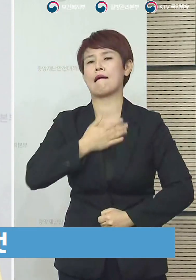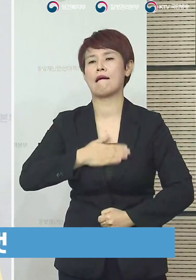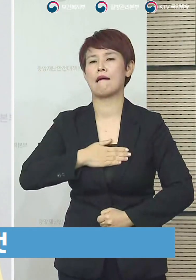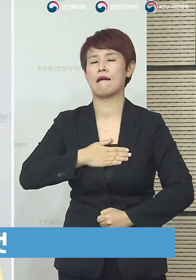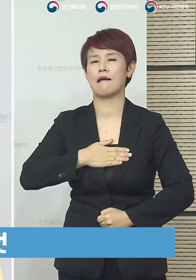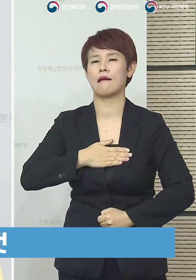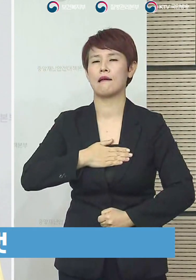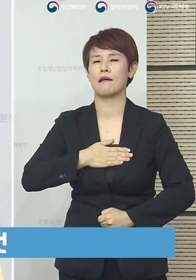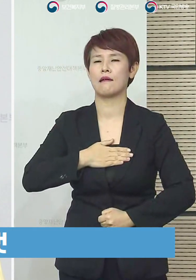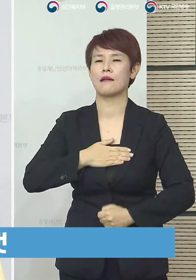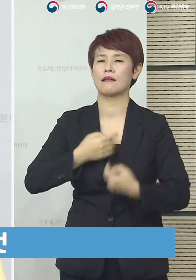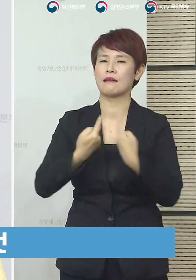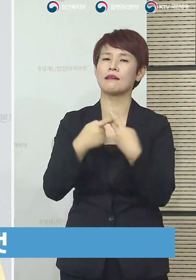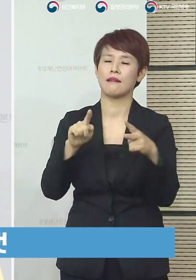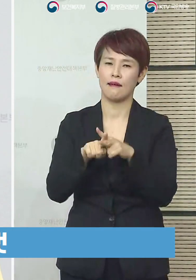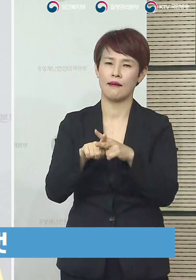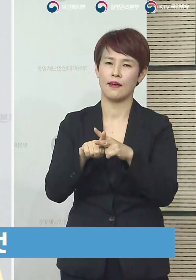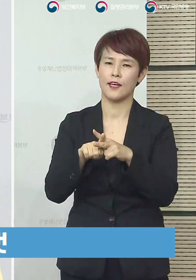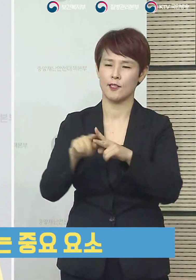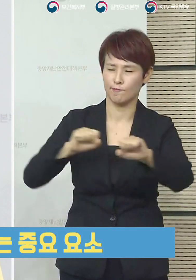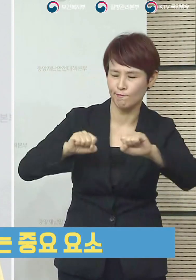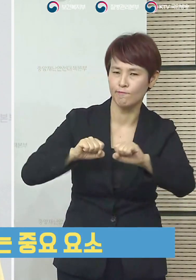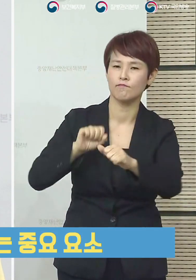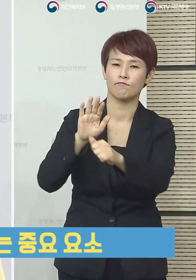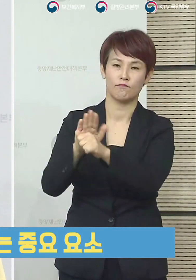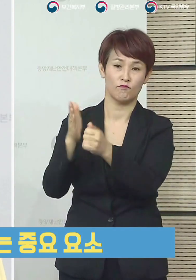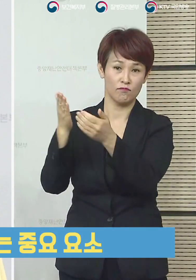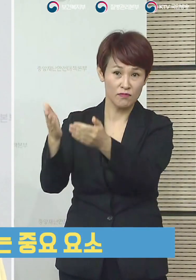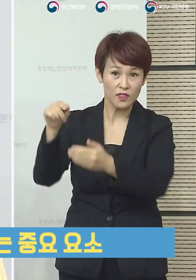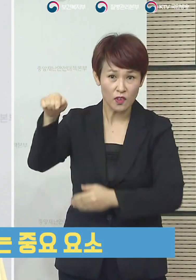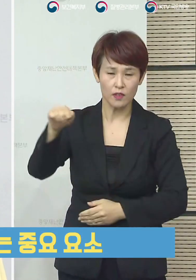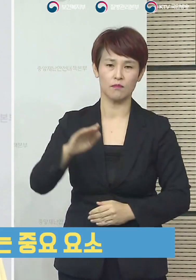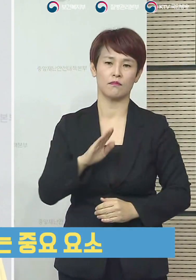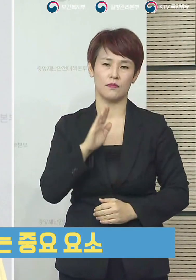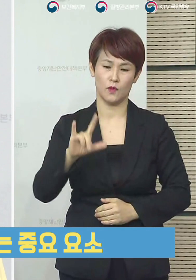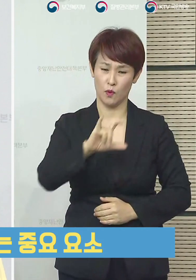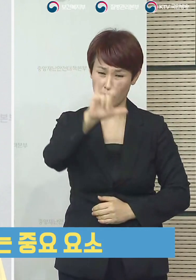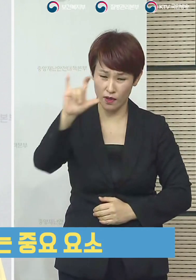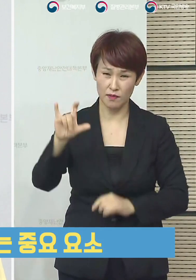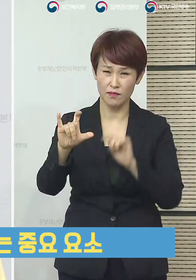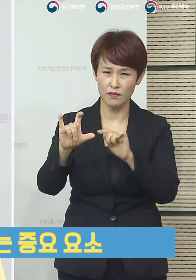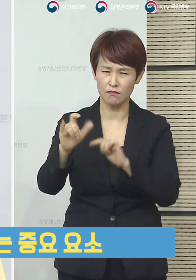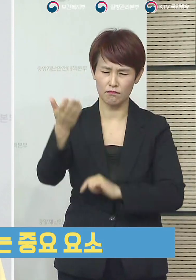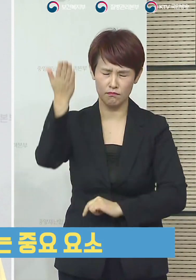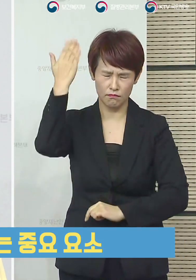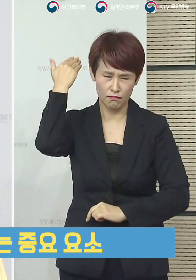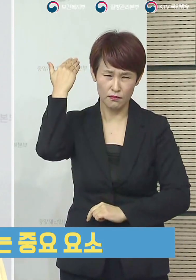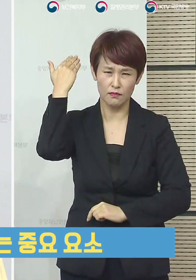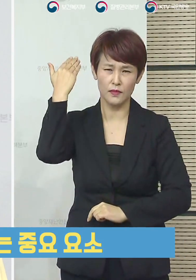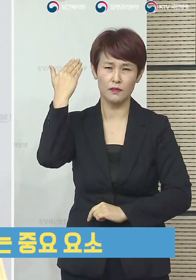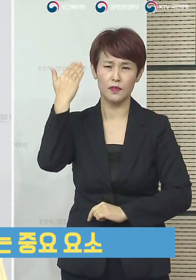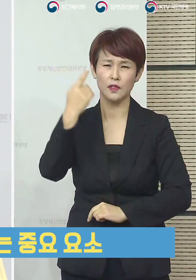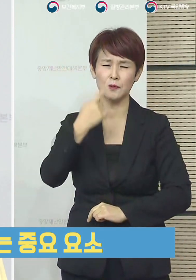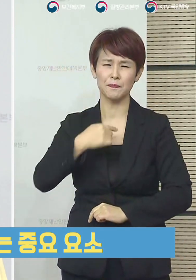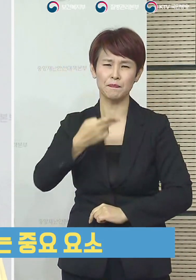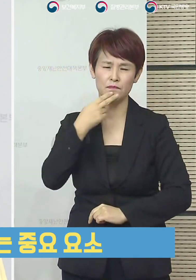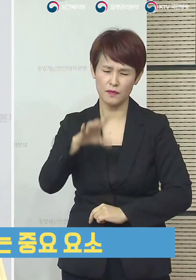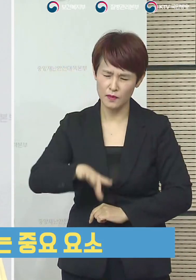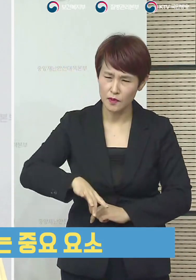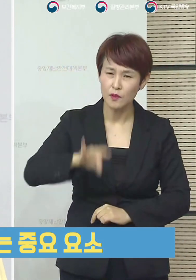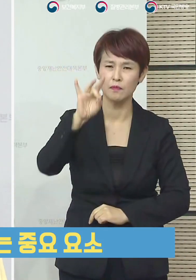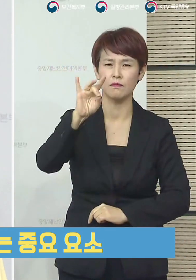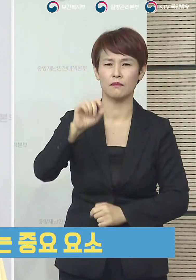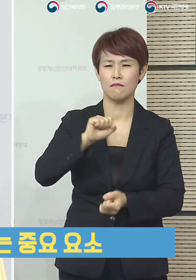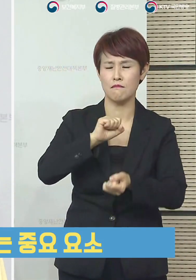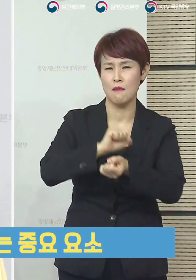철저하게 따라주시는 것만이 우리가 코로나19라는 이제까지 우리가 겪어보지 못했던 전파 속도가